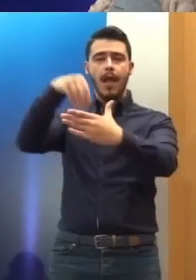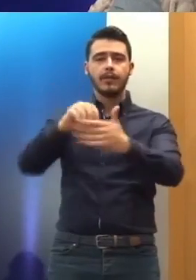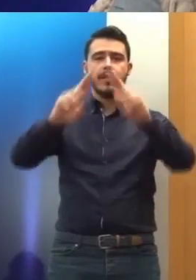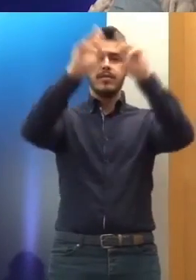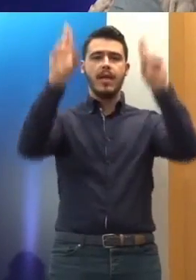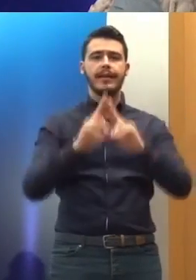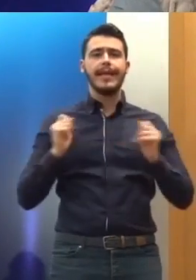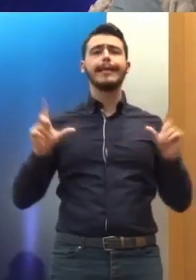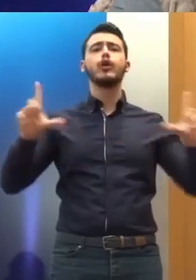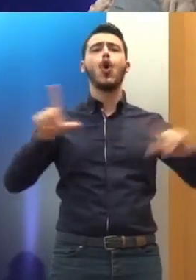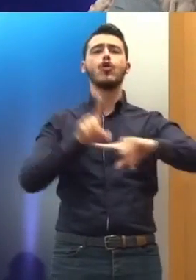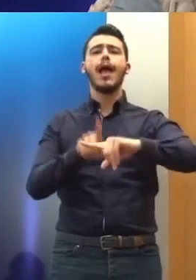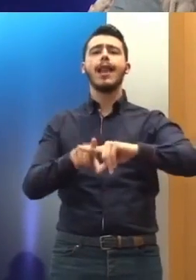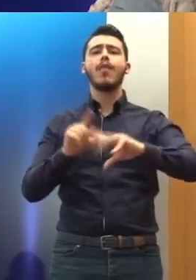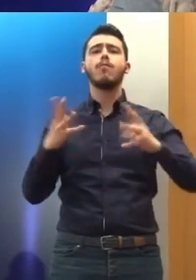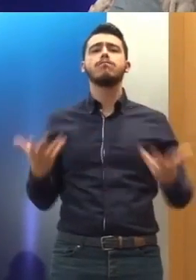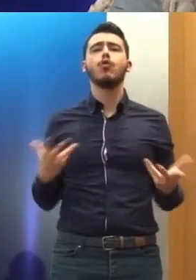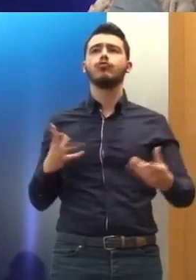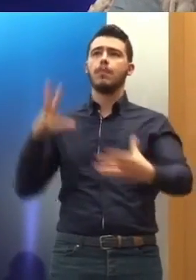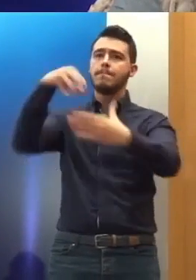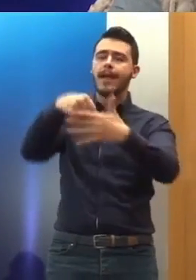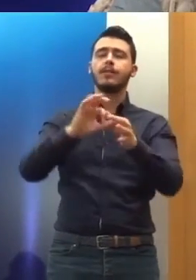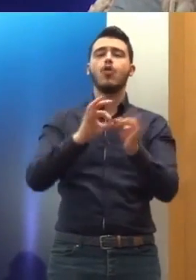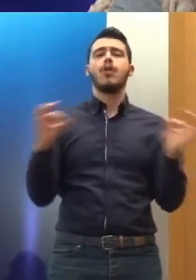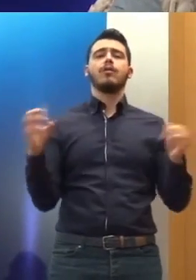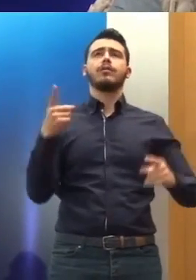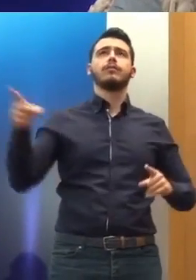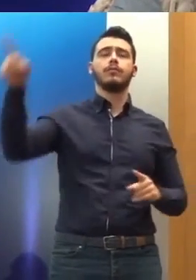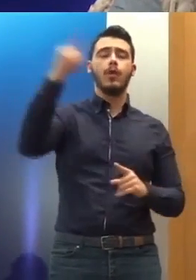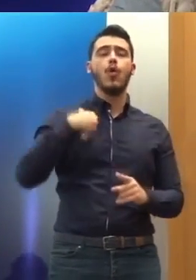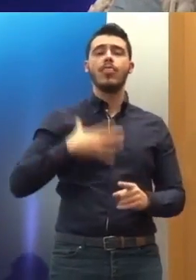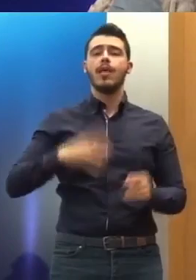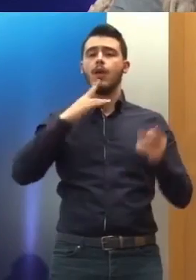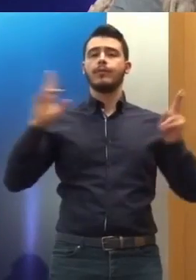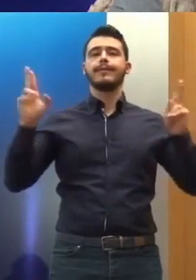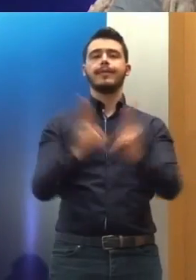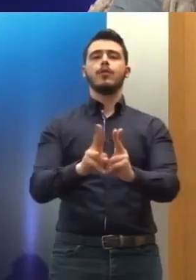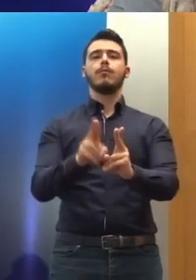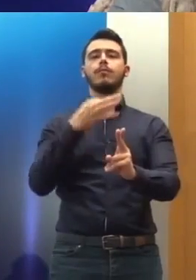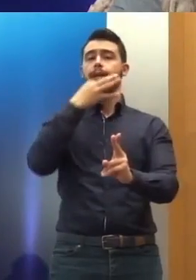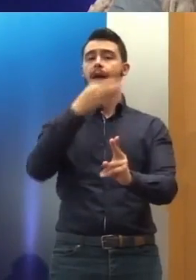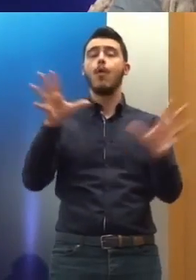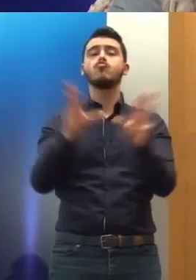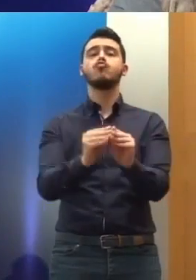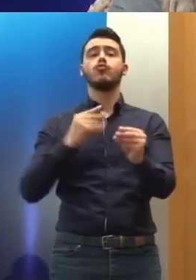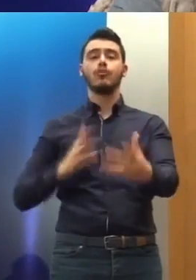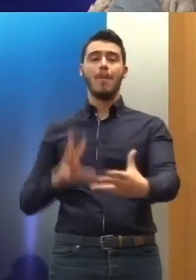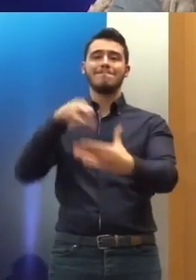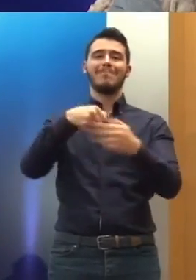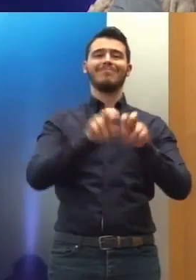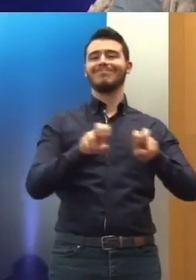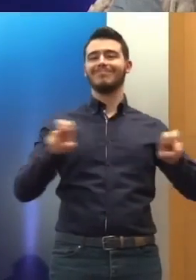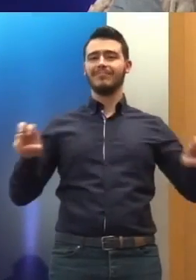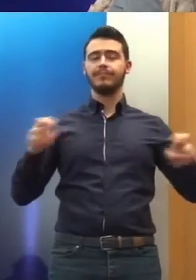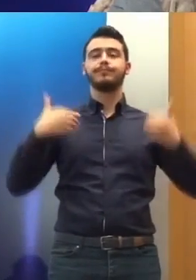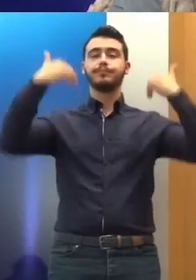ενώπιον αυτών των οργανισμών. Θα ήθελα να πω δύο λόγια για τη δική μου συμμετοχή εδώ σήμερα. Εγώ υπήρξα